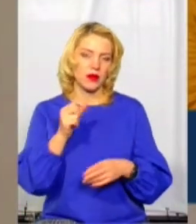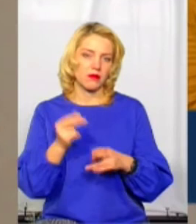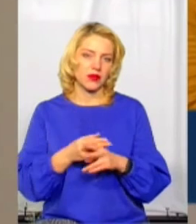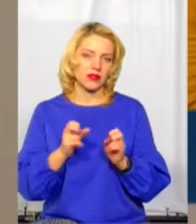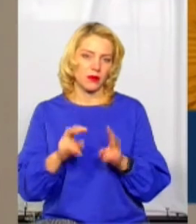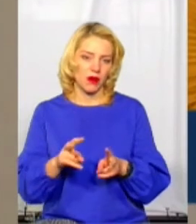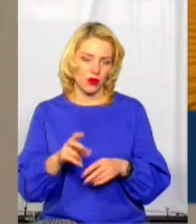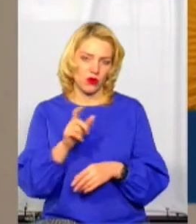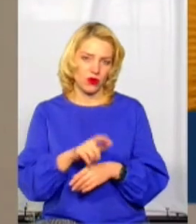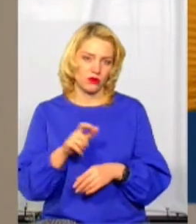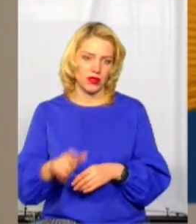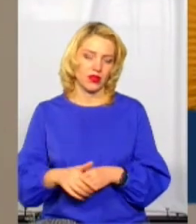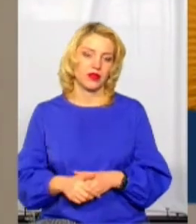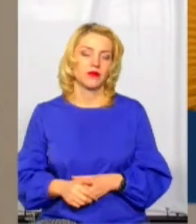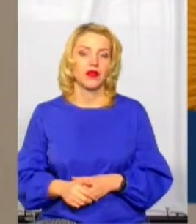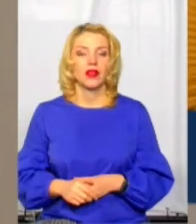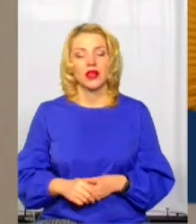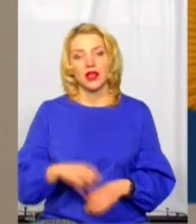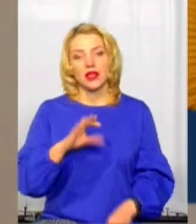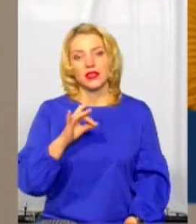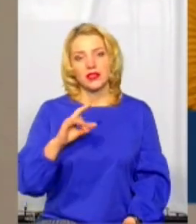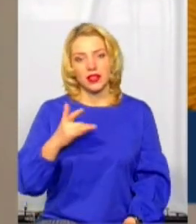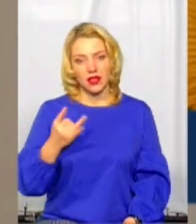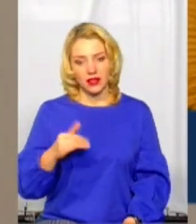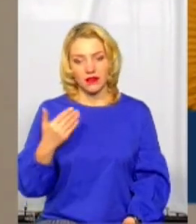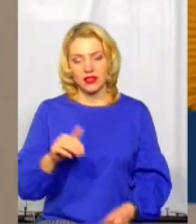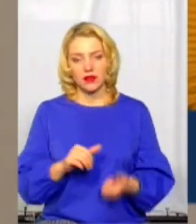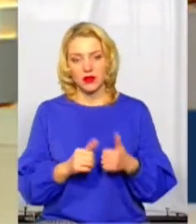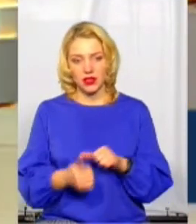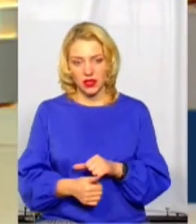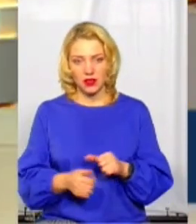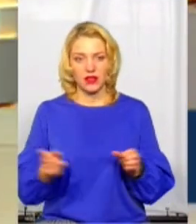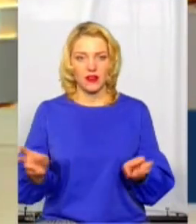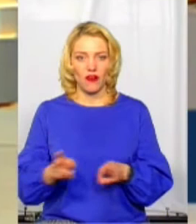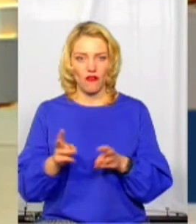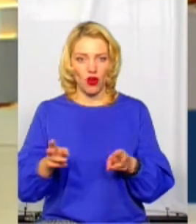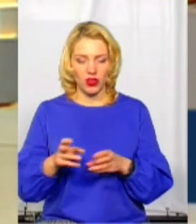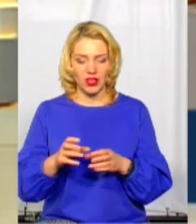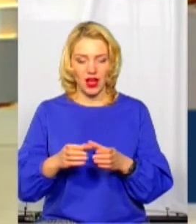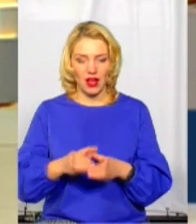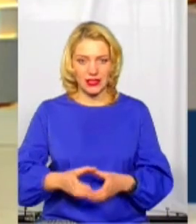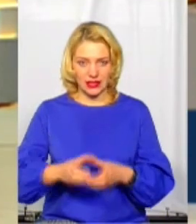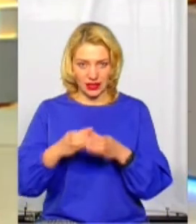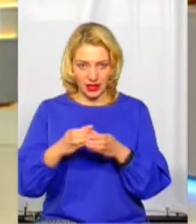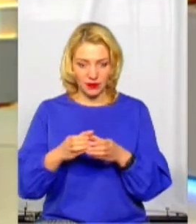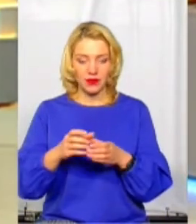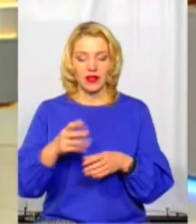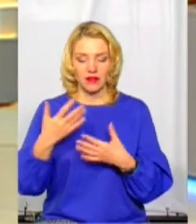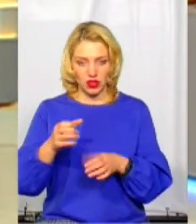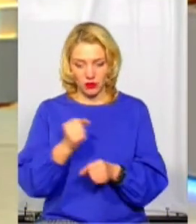Сергію, замінили вогнегасники, тепер вони працюють, але, крім того, на ярмарку